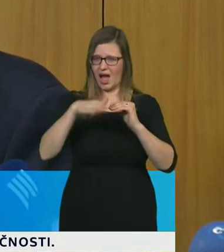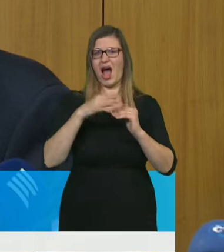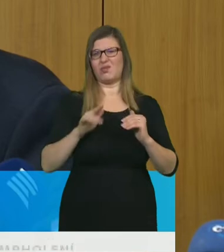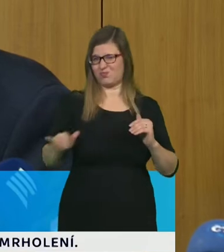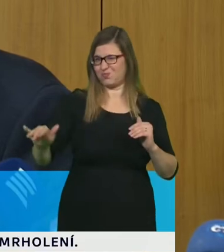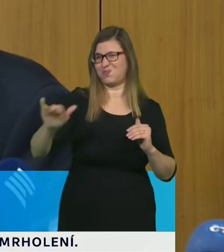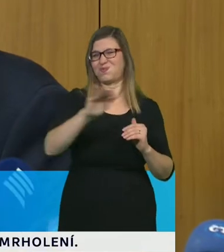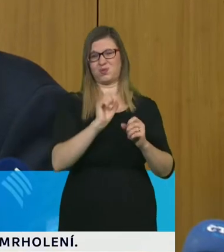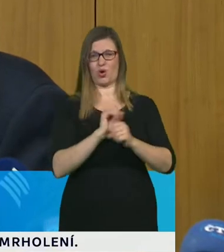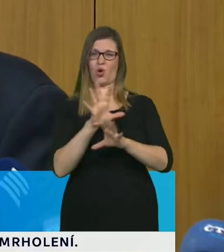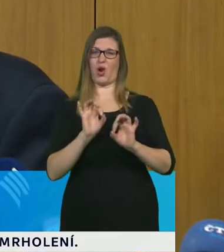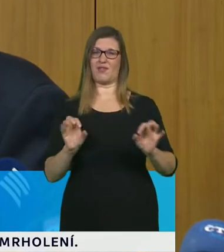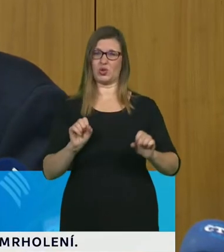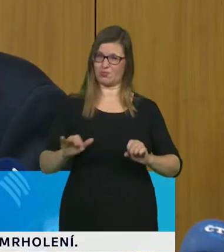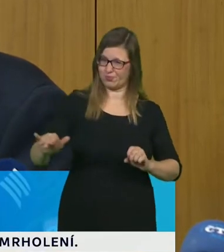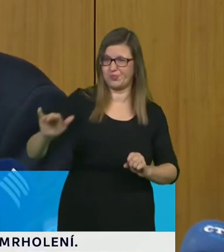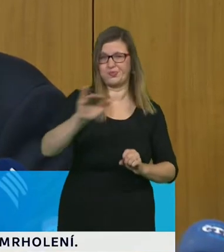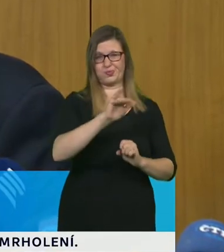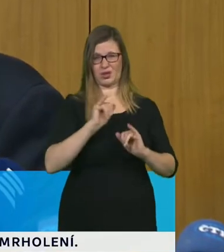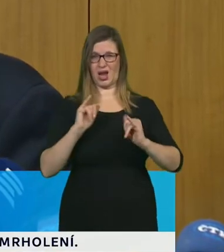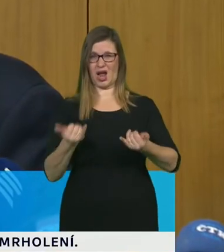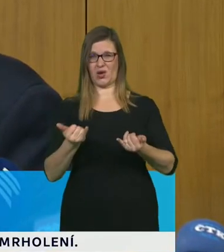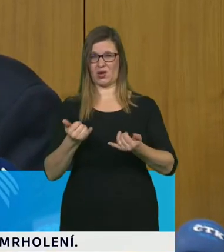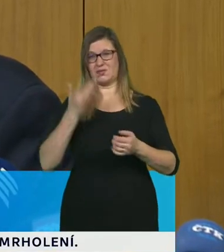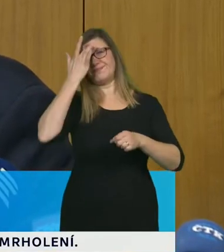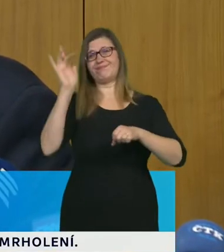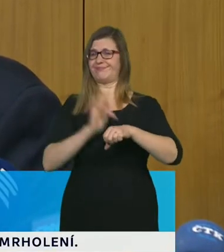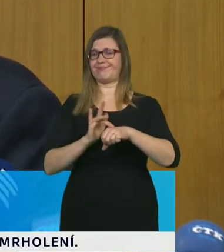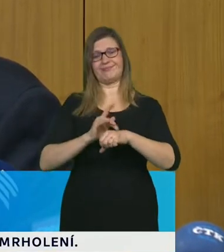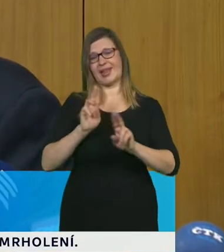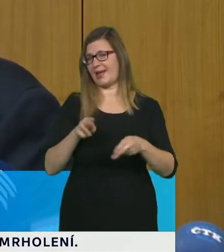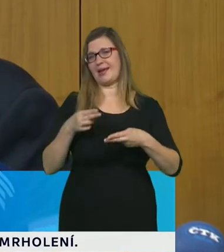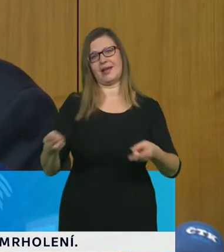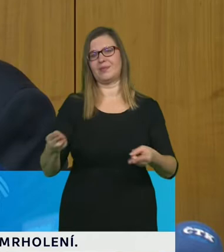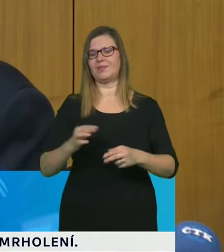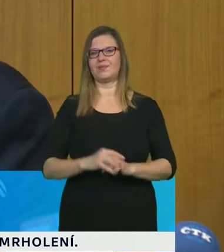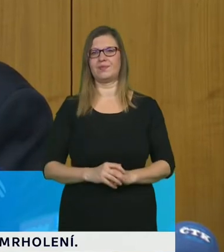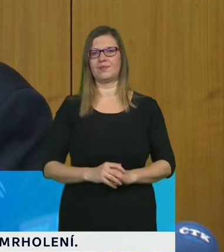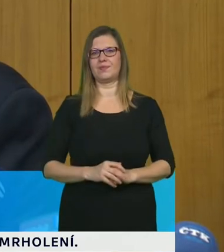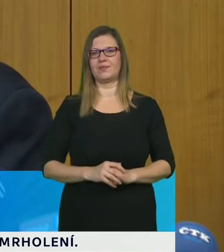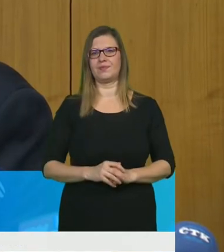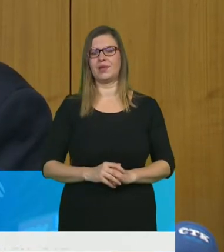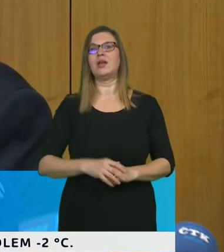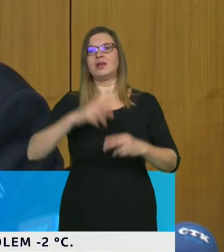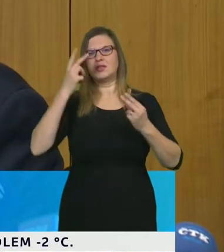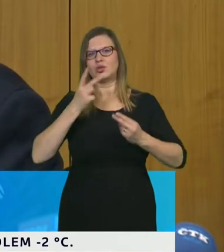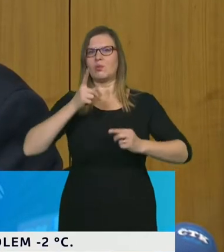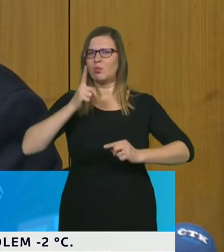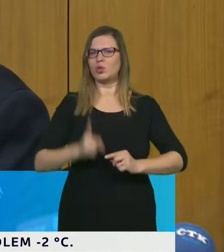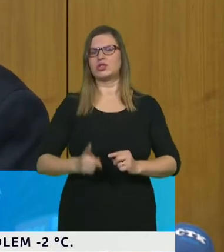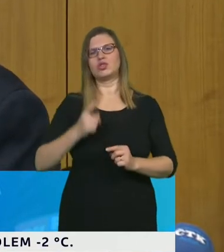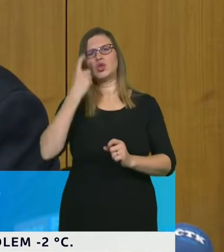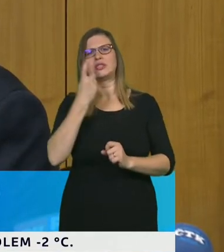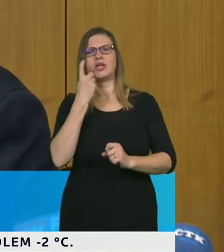udržet nějaký uspokojivý stav ve zařízených sociálních služeb,